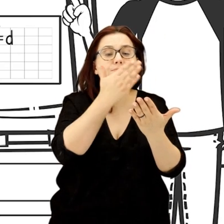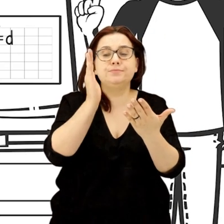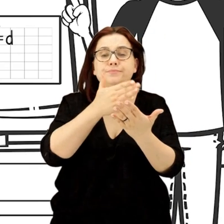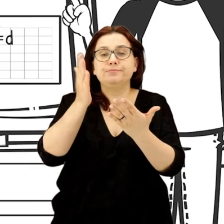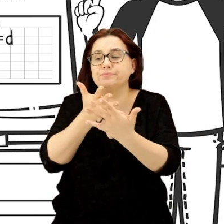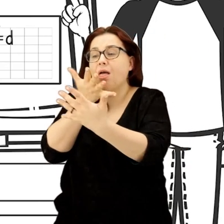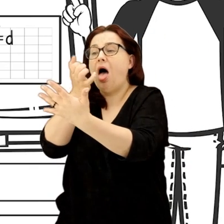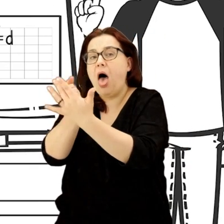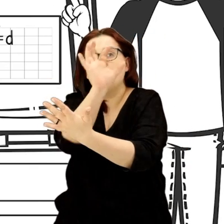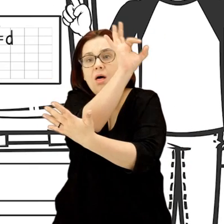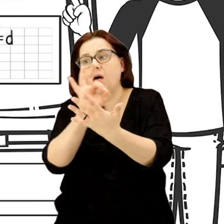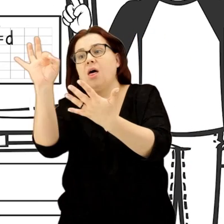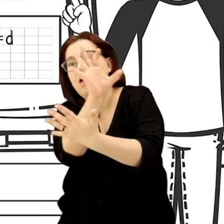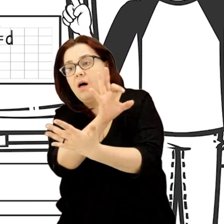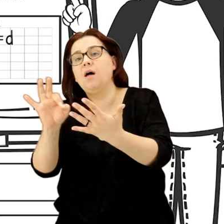na kartę odpowiedzi.